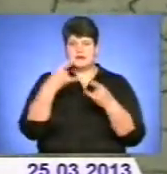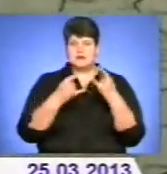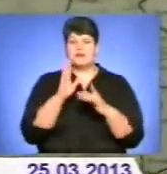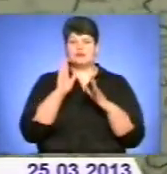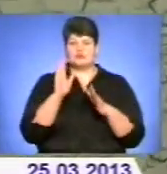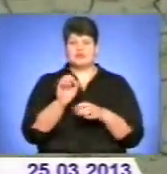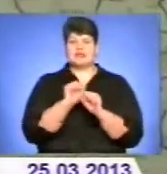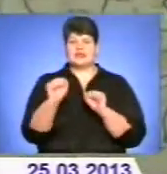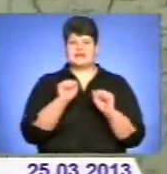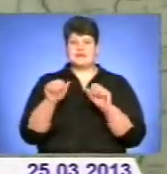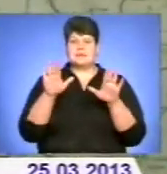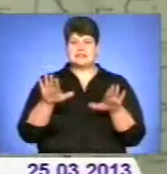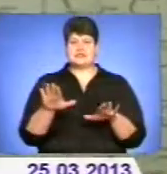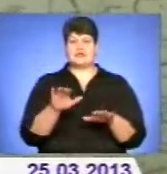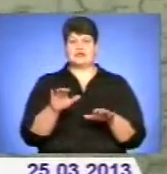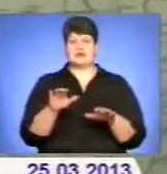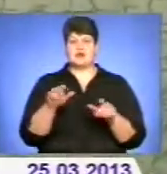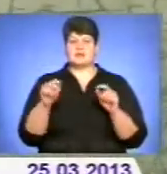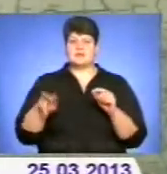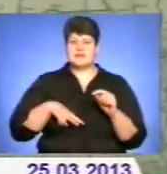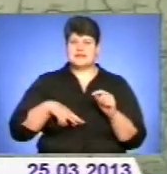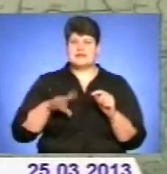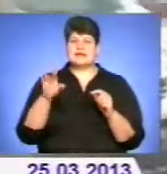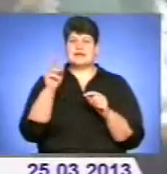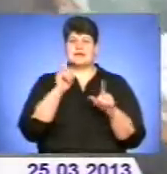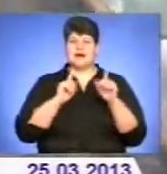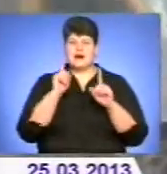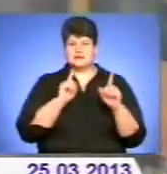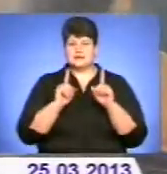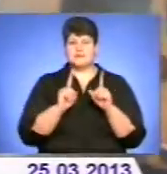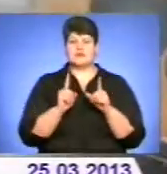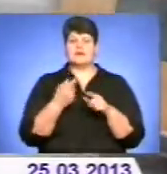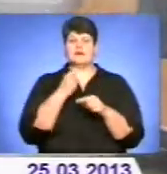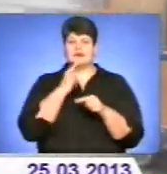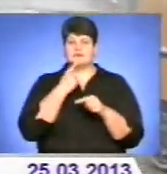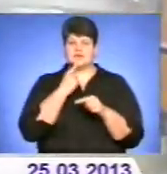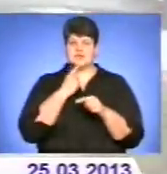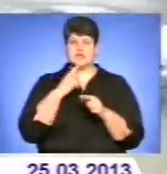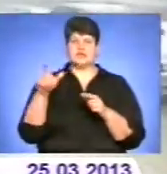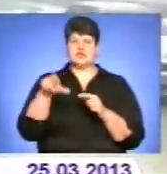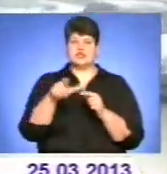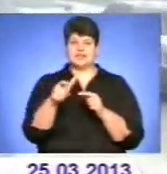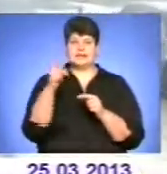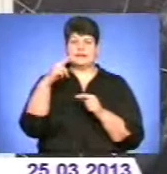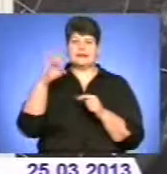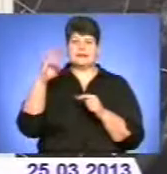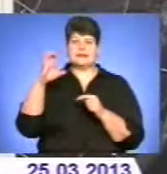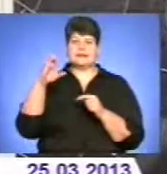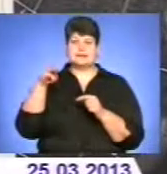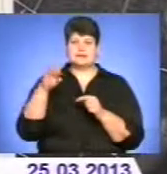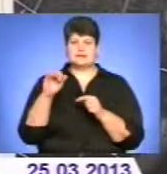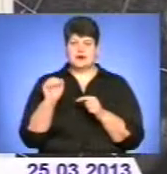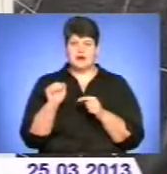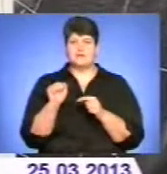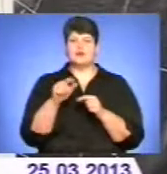керівників місцевих адміністрацій і рад. Найнебезпечнішими вважають річки Притоки Дністра. У цих місцевостях забезпечать